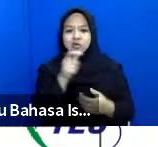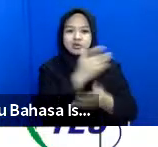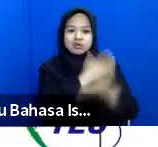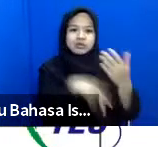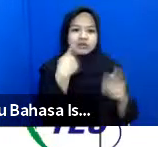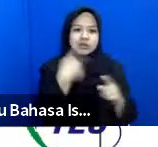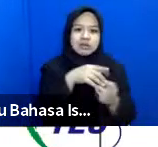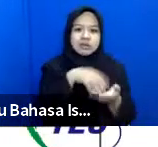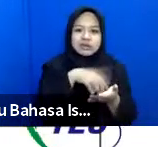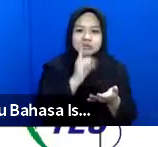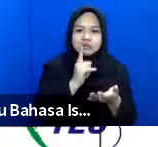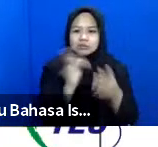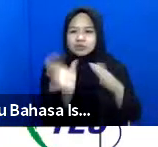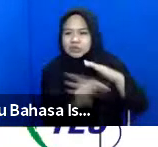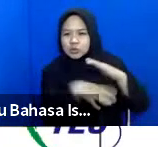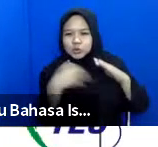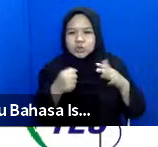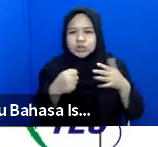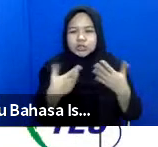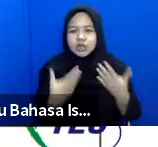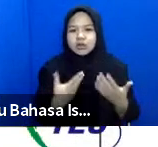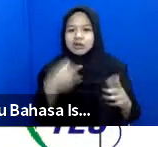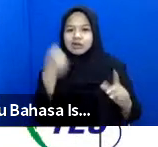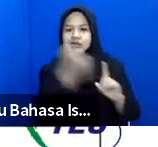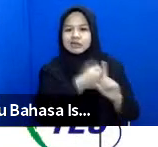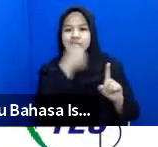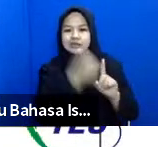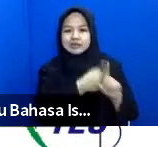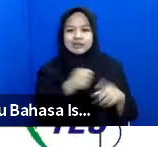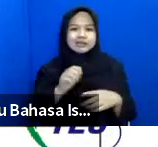disabilitas karena dicuri atau mendapat kekerasan